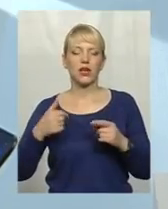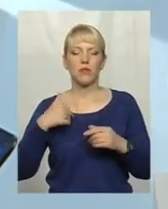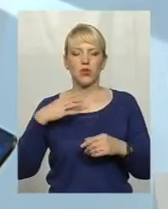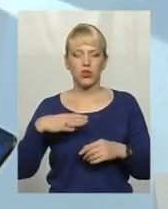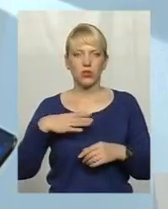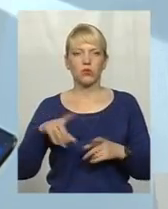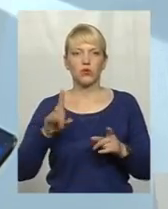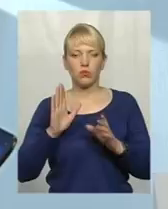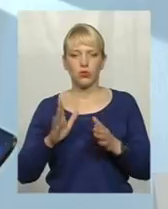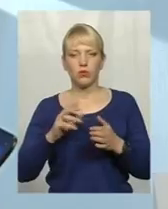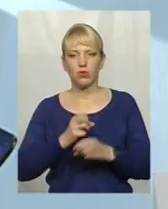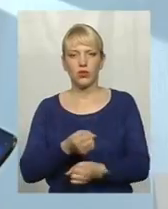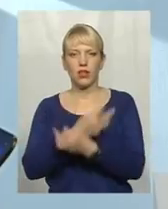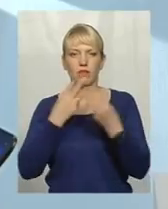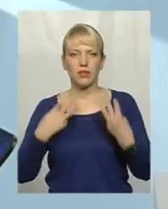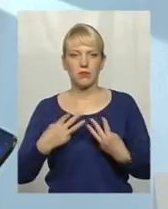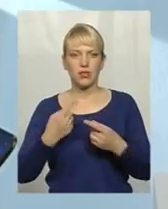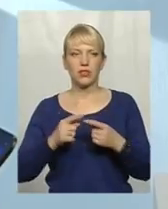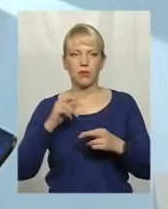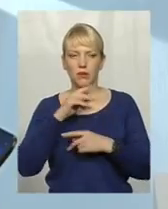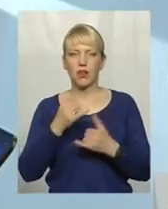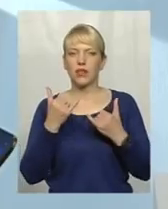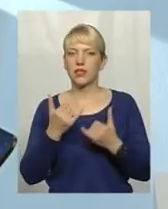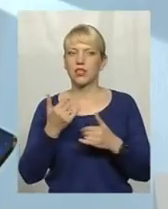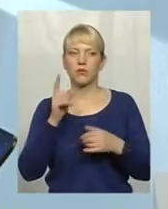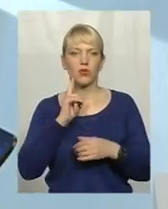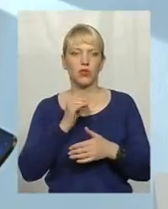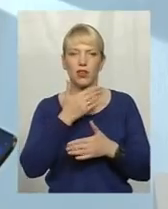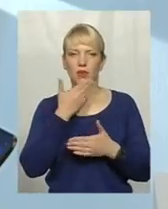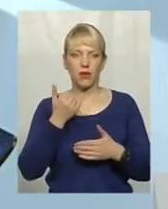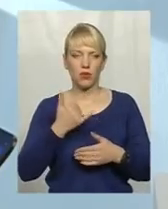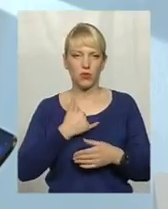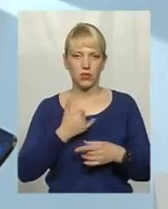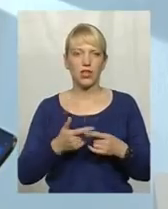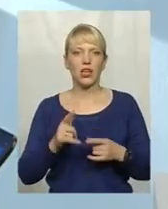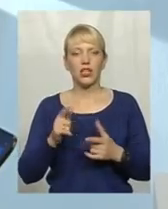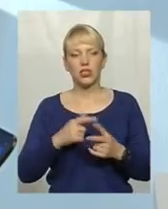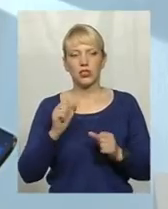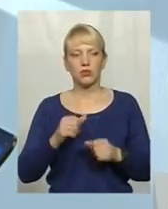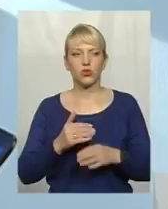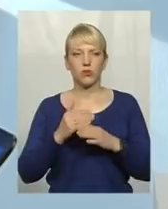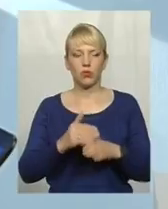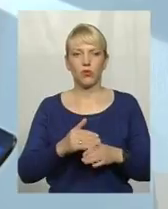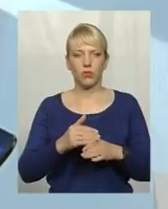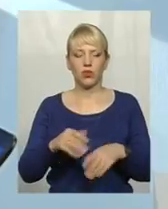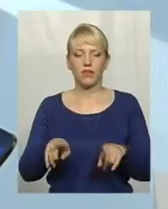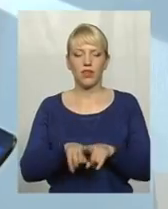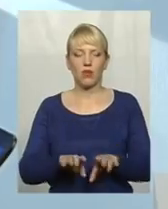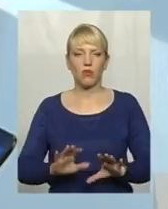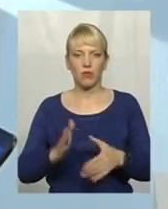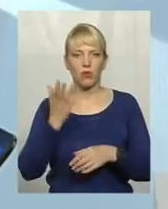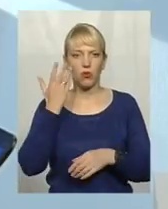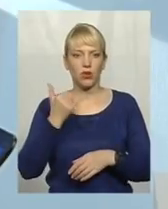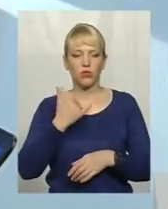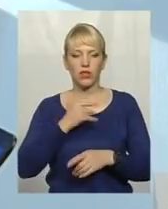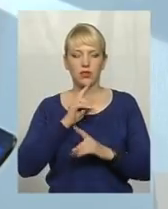забезпечені цими препаратами, але наразі ми їх не маємо. І чи зможемо допомогти в такому випадку, коли в нас не